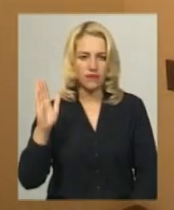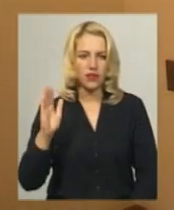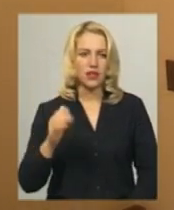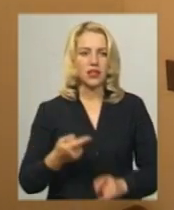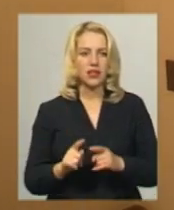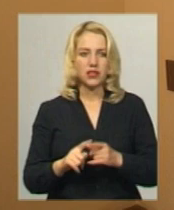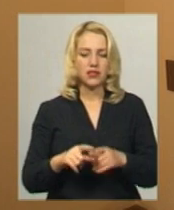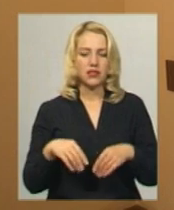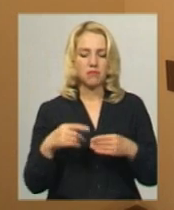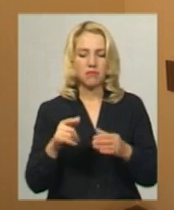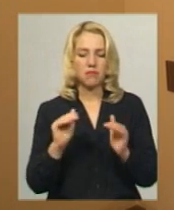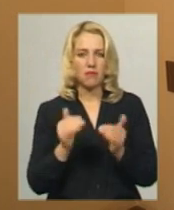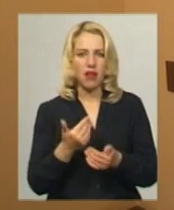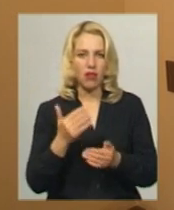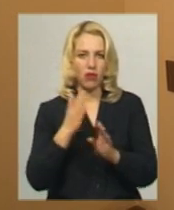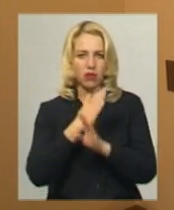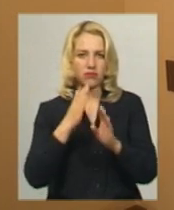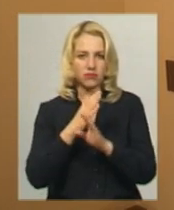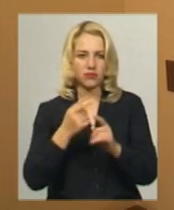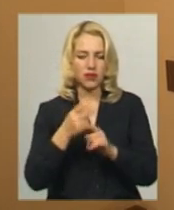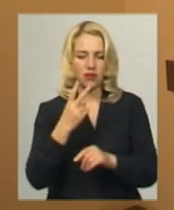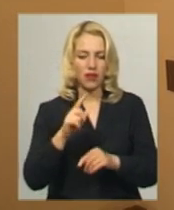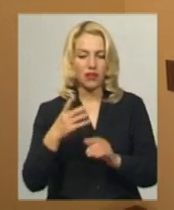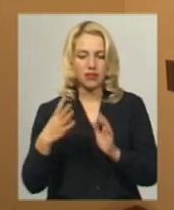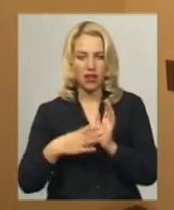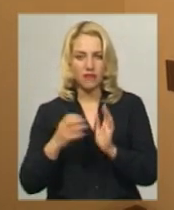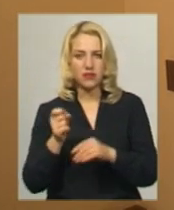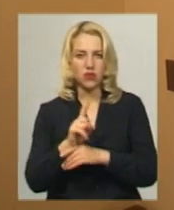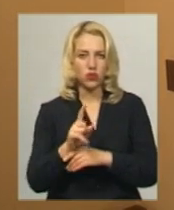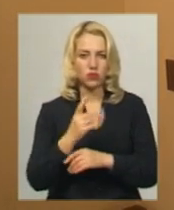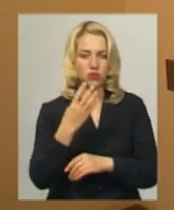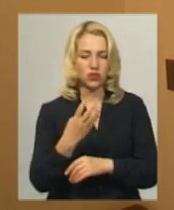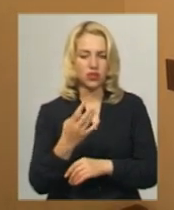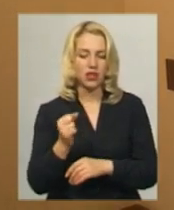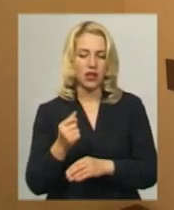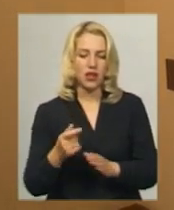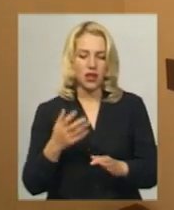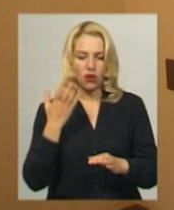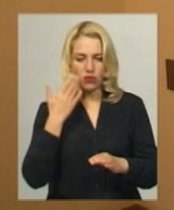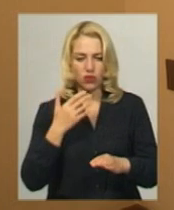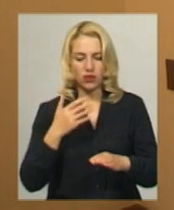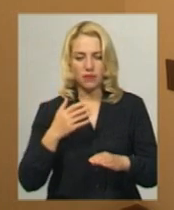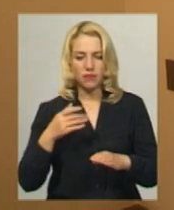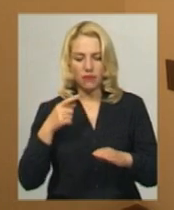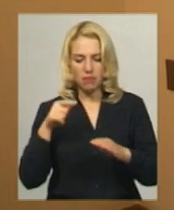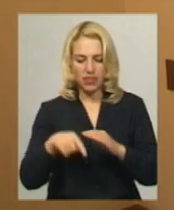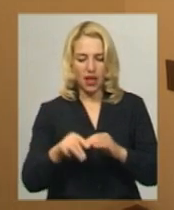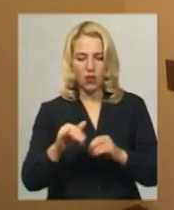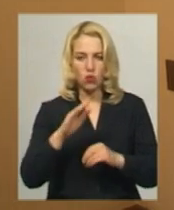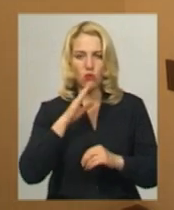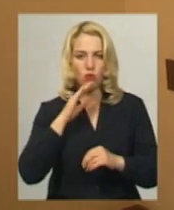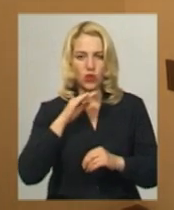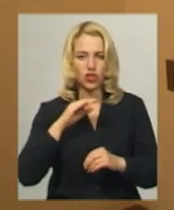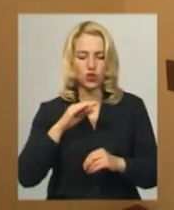склало вміст кисню 2,9 при нормі 4. І при впадінні в річку Південний Бух вміст розчинного